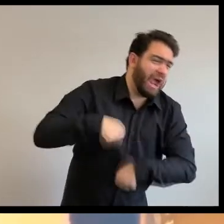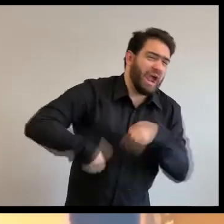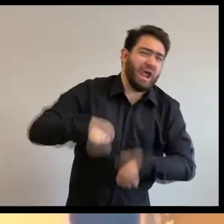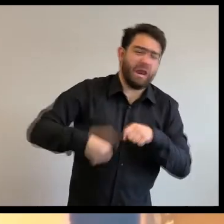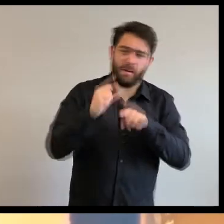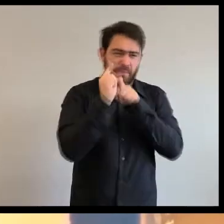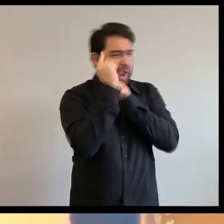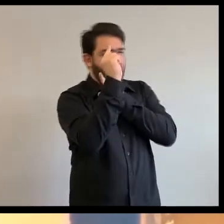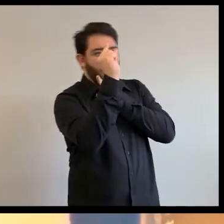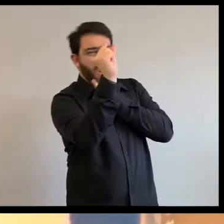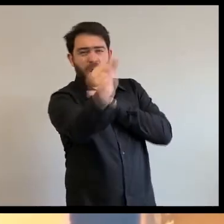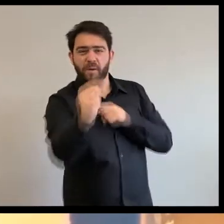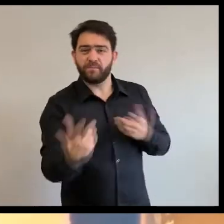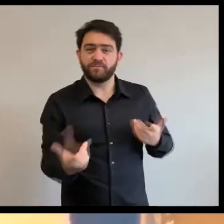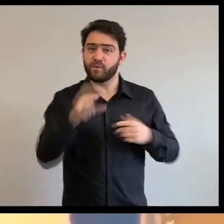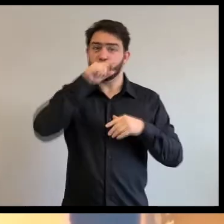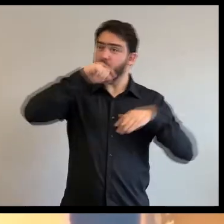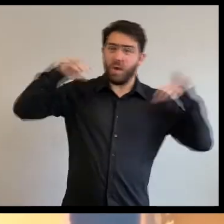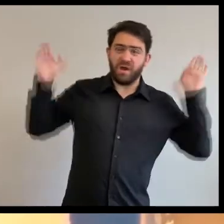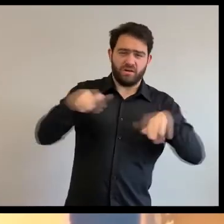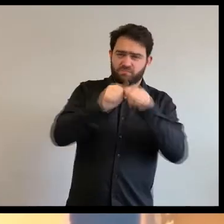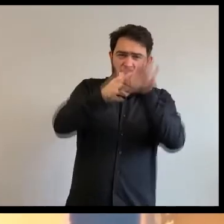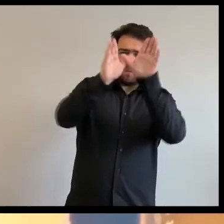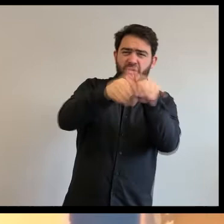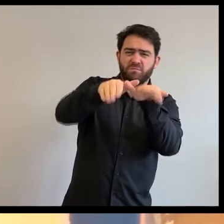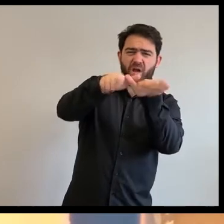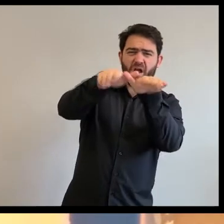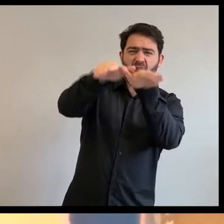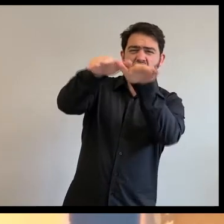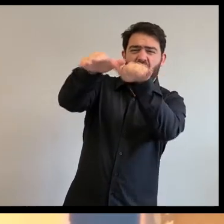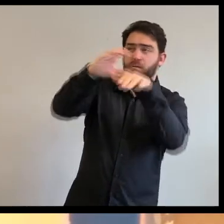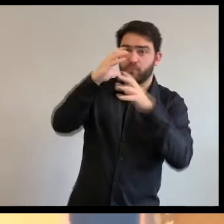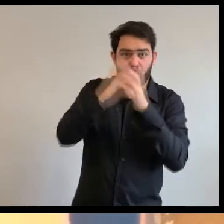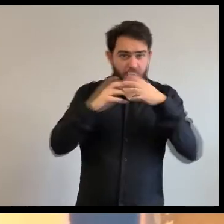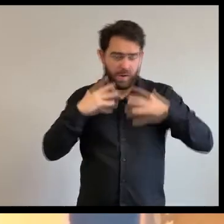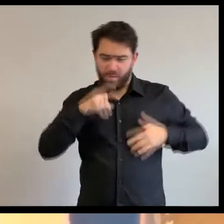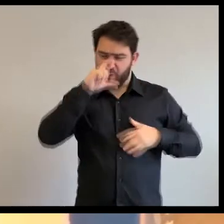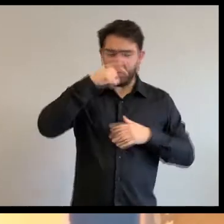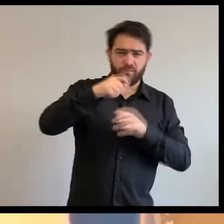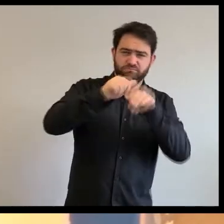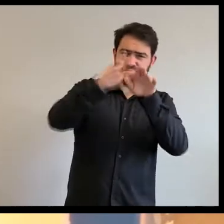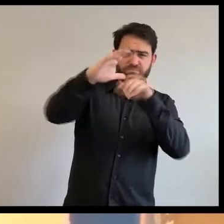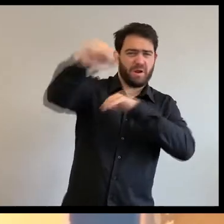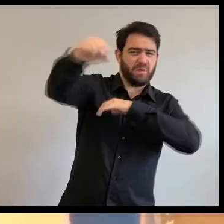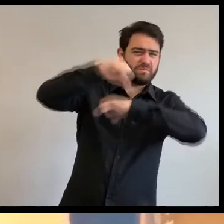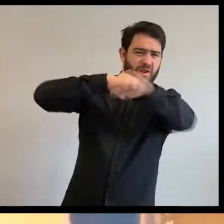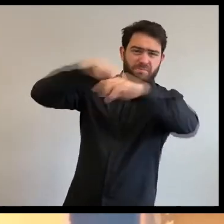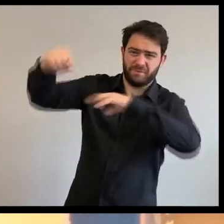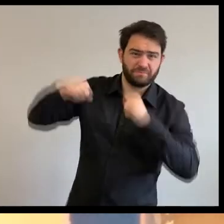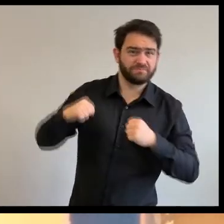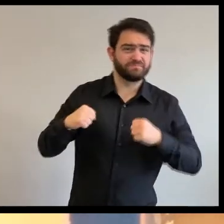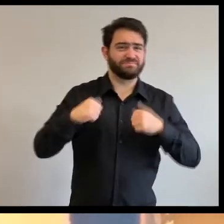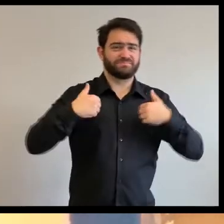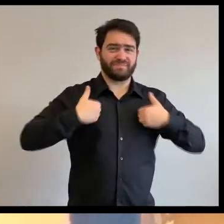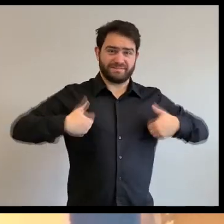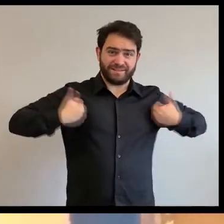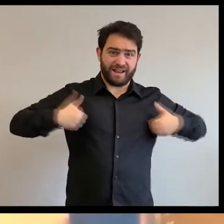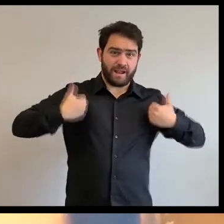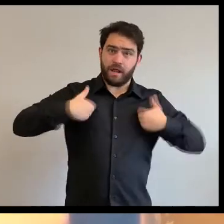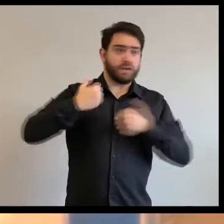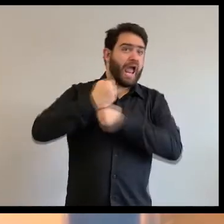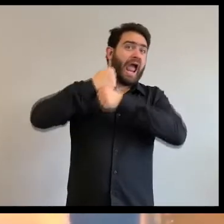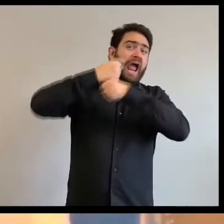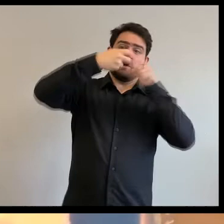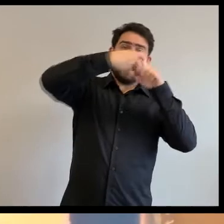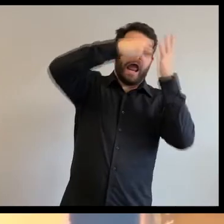tous les animaux étaient effrayés et s'enfuient de leurs maisons. Les tapirs, les jaguars, les capybaras, les